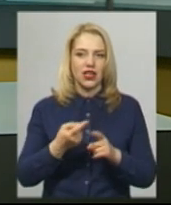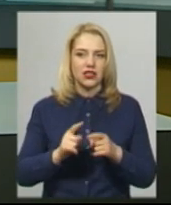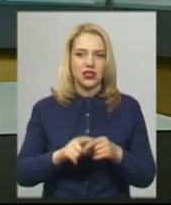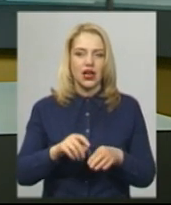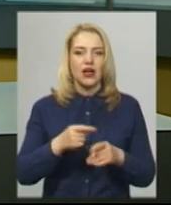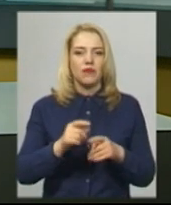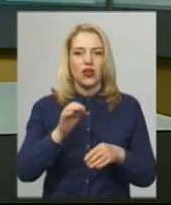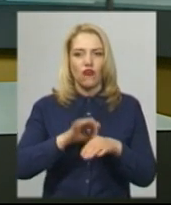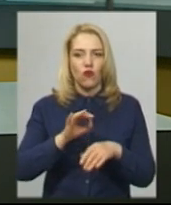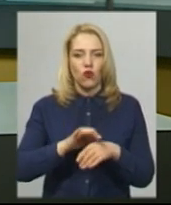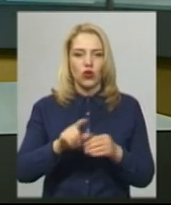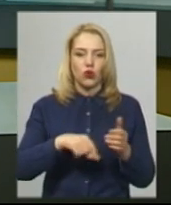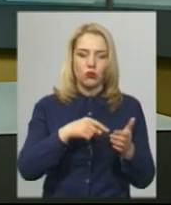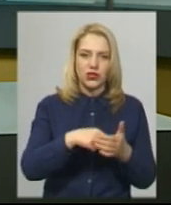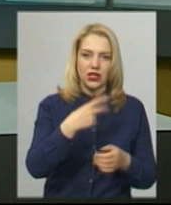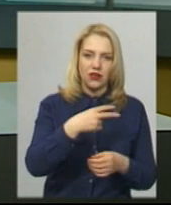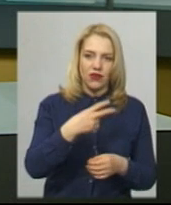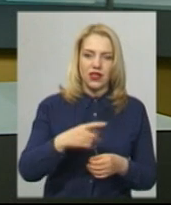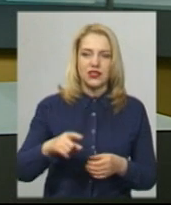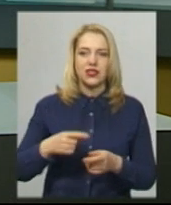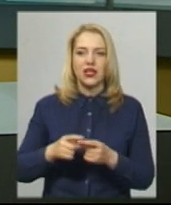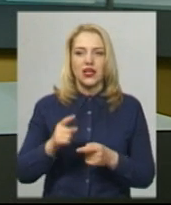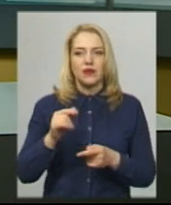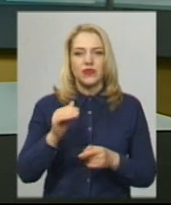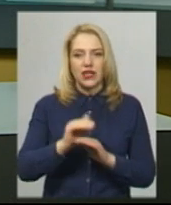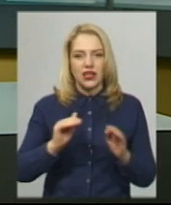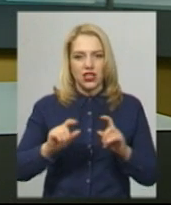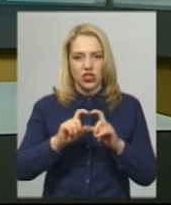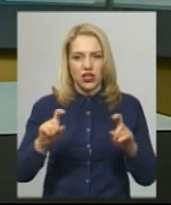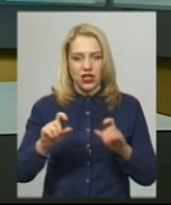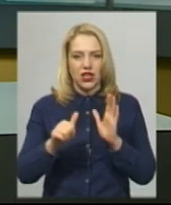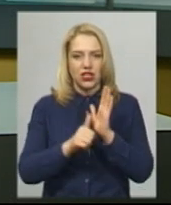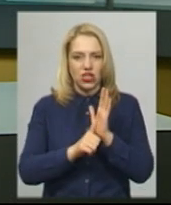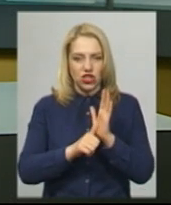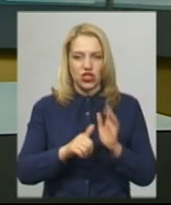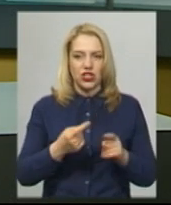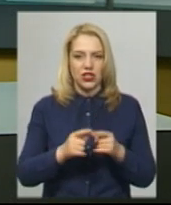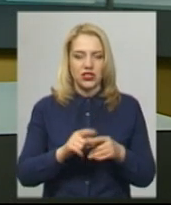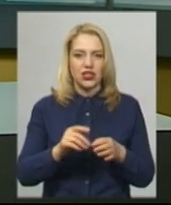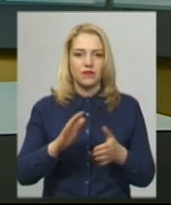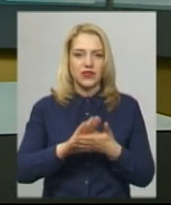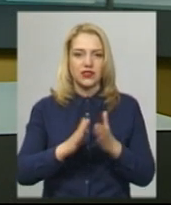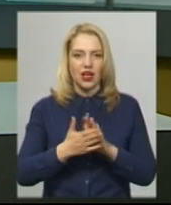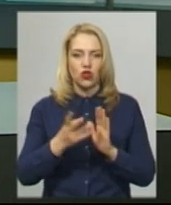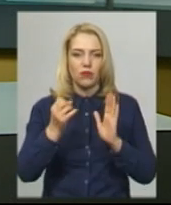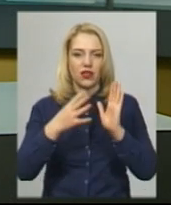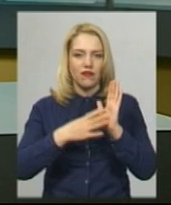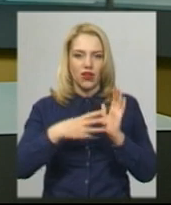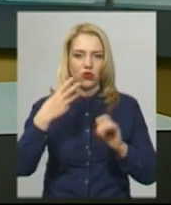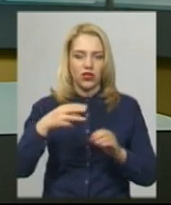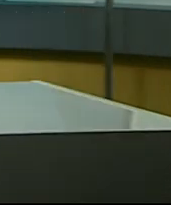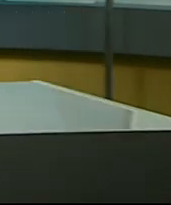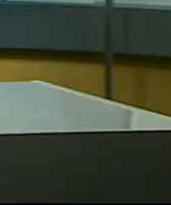лікарні – 20, у міській – 8, в дитячій лікарні – 6. За даними Центру громадського здоров'я, станом на 9-30, 10